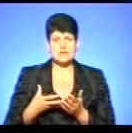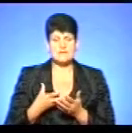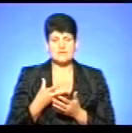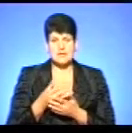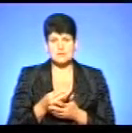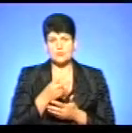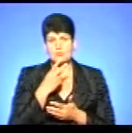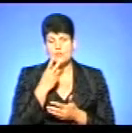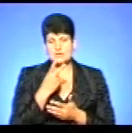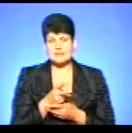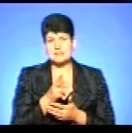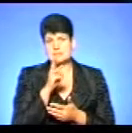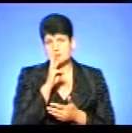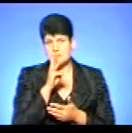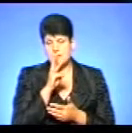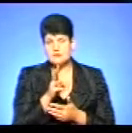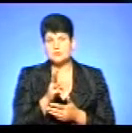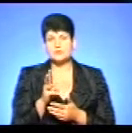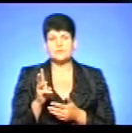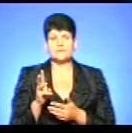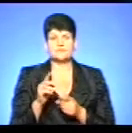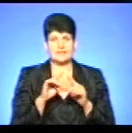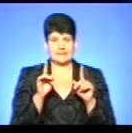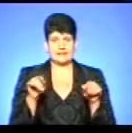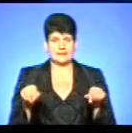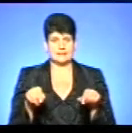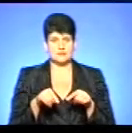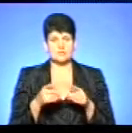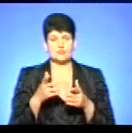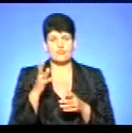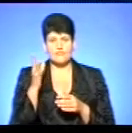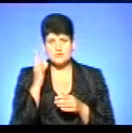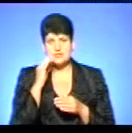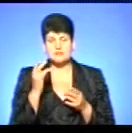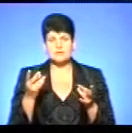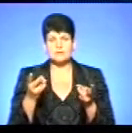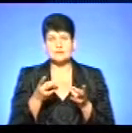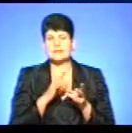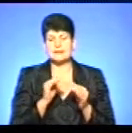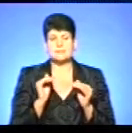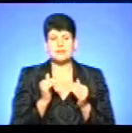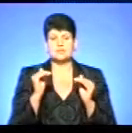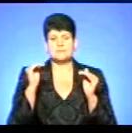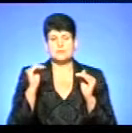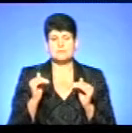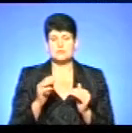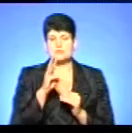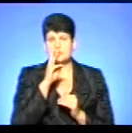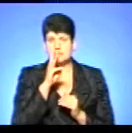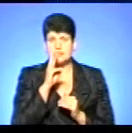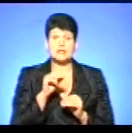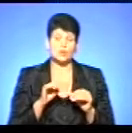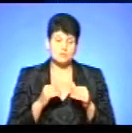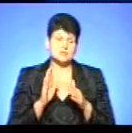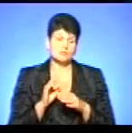показати заробітну плату, таку декларацію, яку вона вважає за необхідну, не нижче мінімальної заробітної плати. І комісія